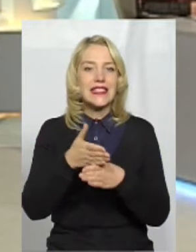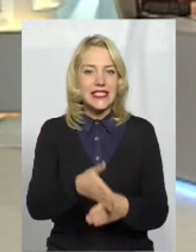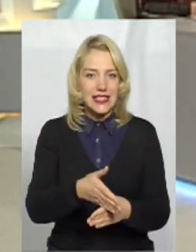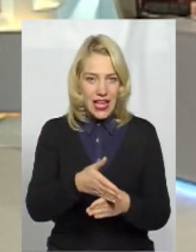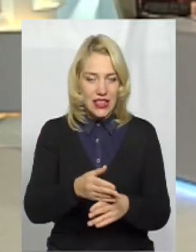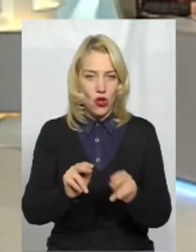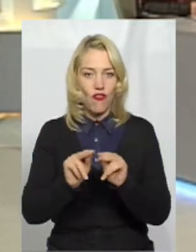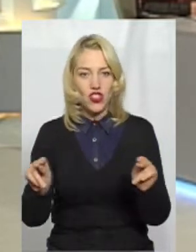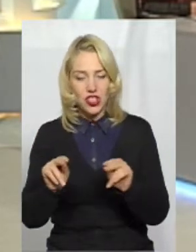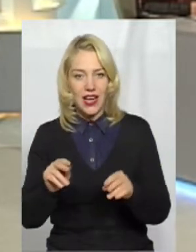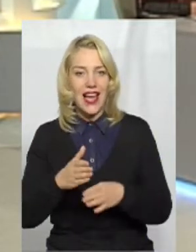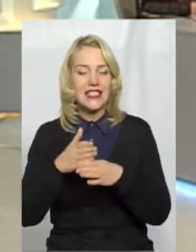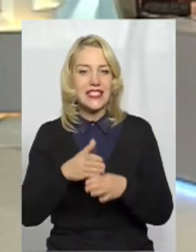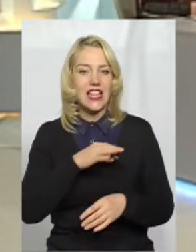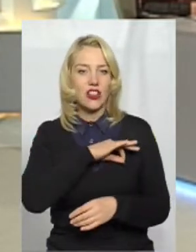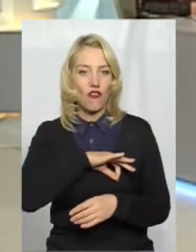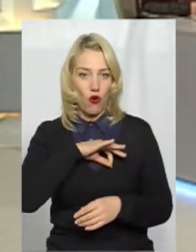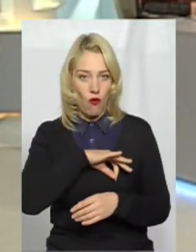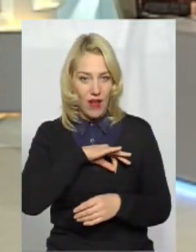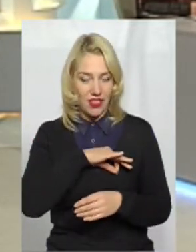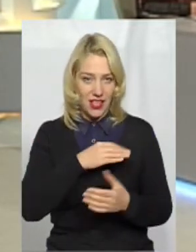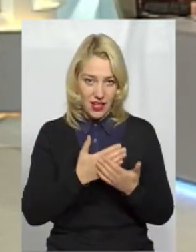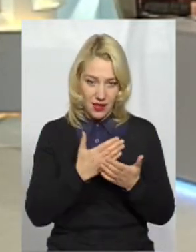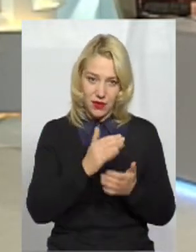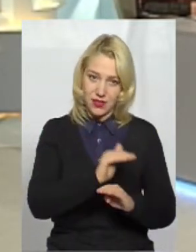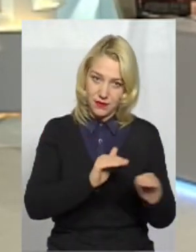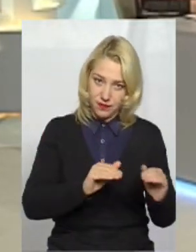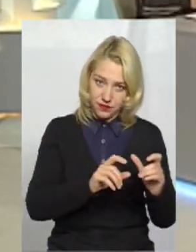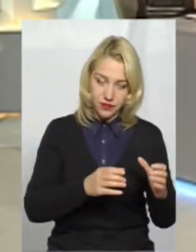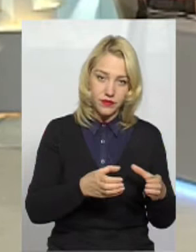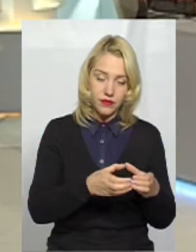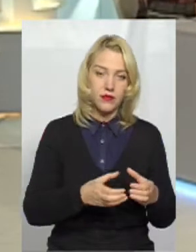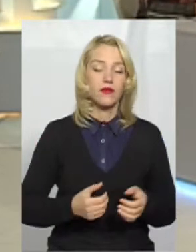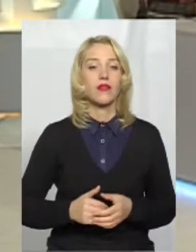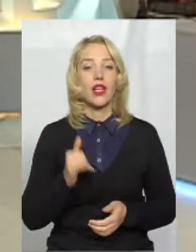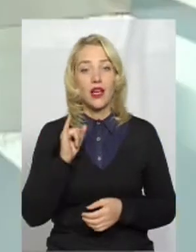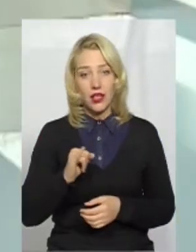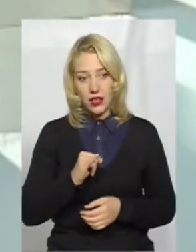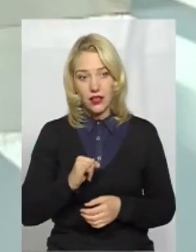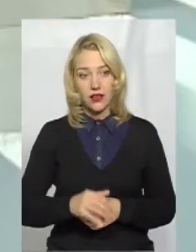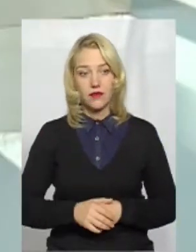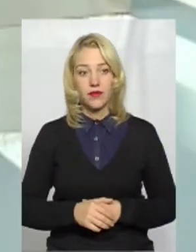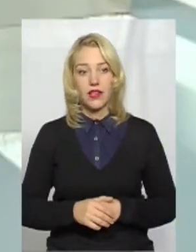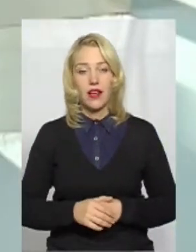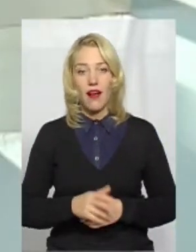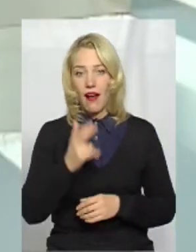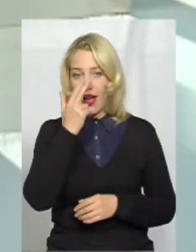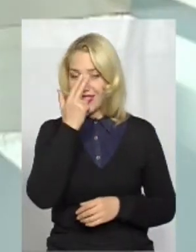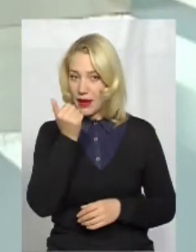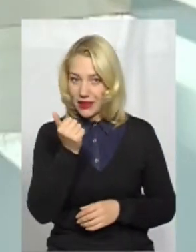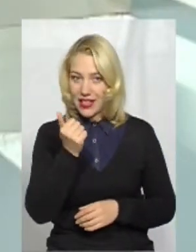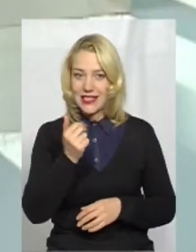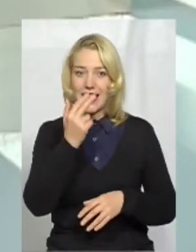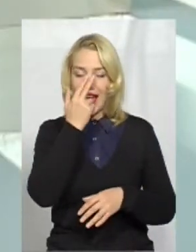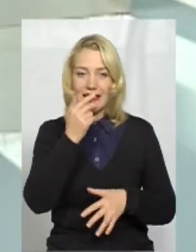відповідно, асистента-вихователя, якщо це група дошкільного закладу, і адаптація або